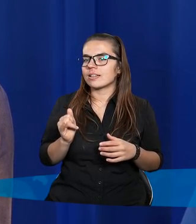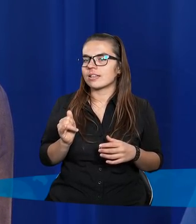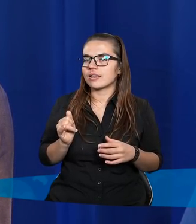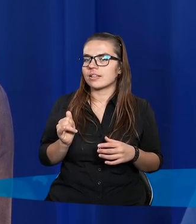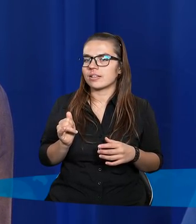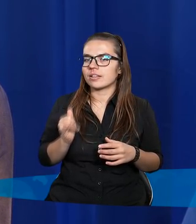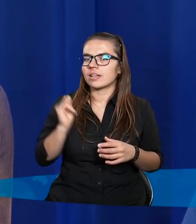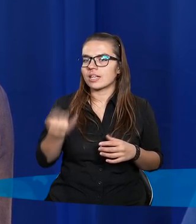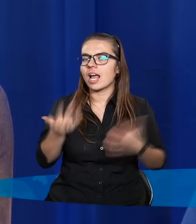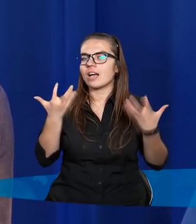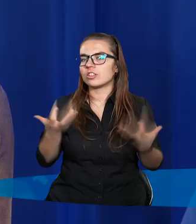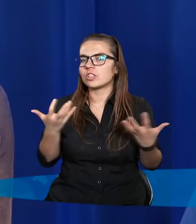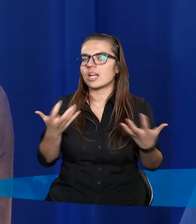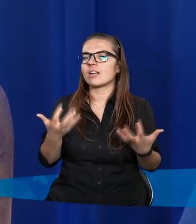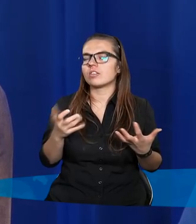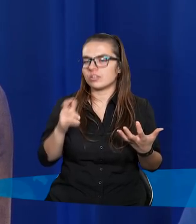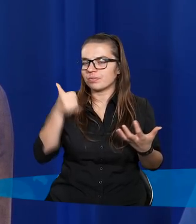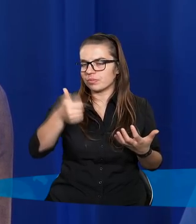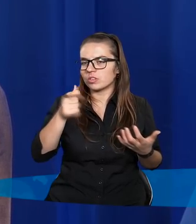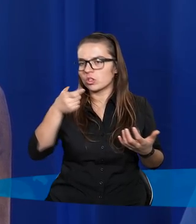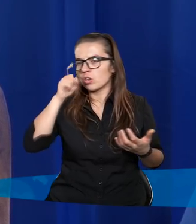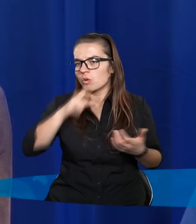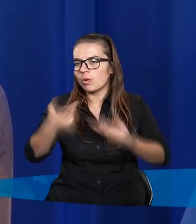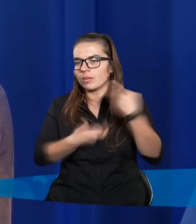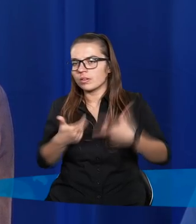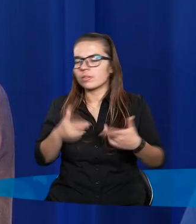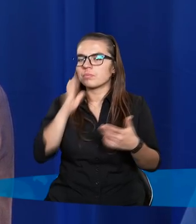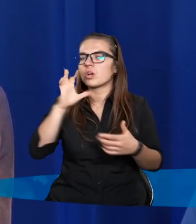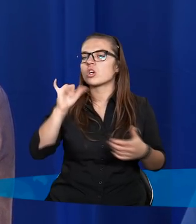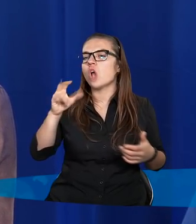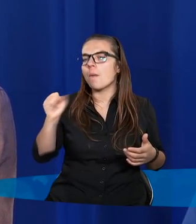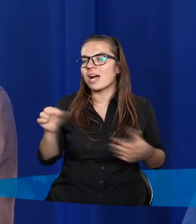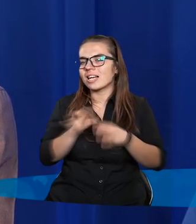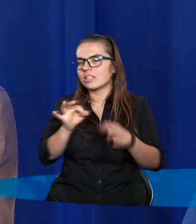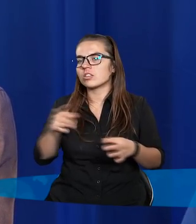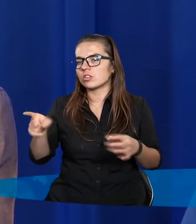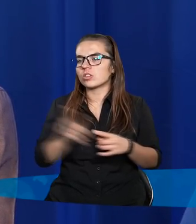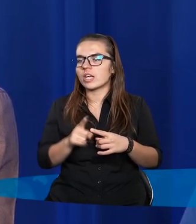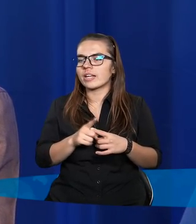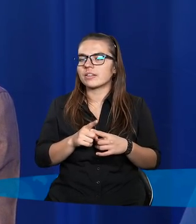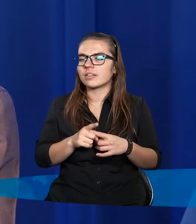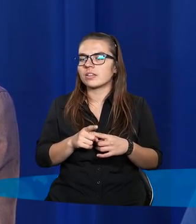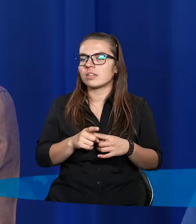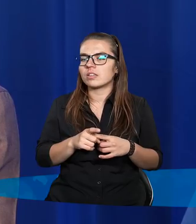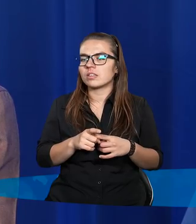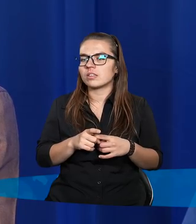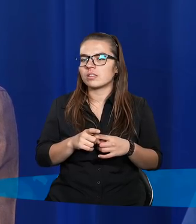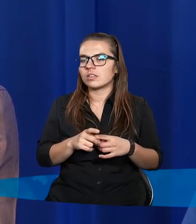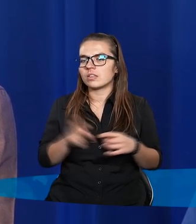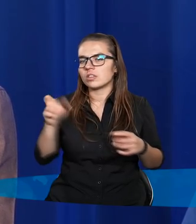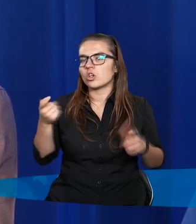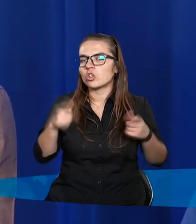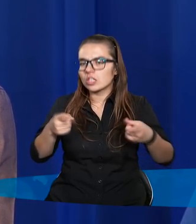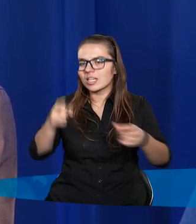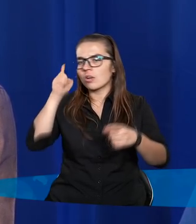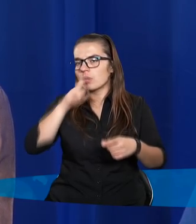I jak z całym złem, jak z historią Hioba, do której się często odwołujemy, rozmawiając o tym, dlaczego coś się